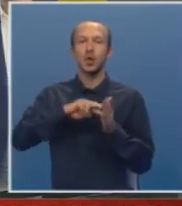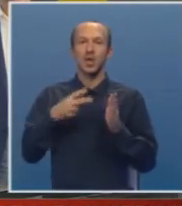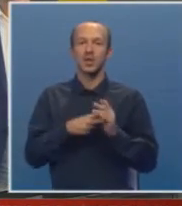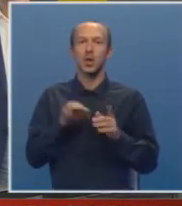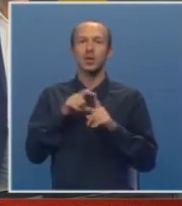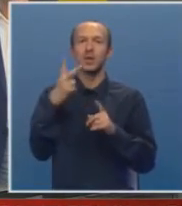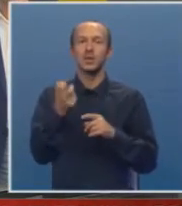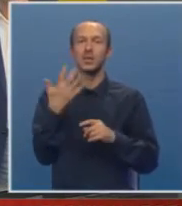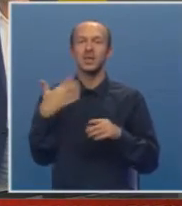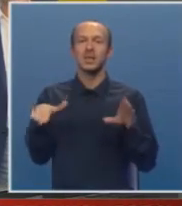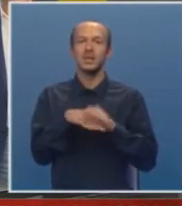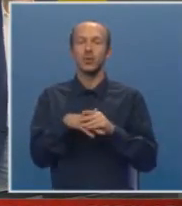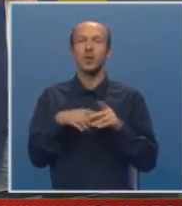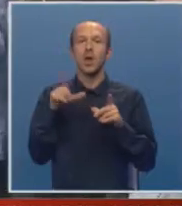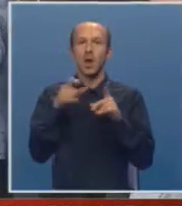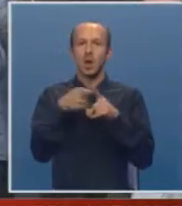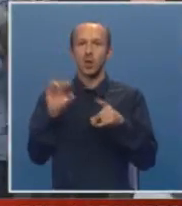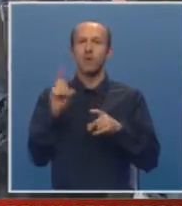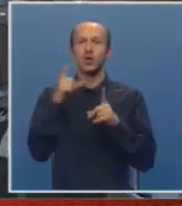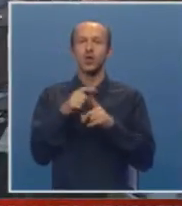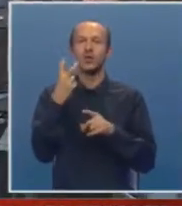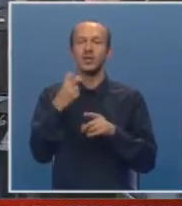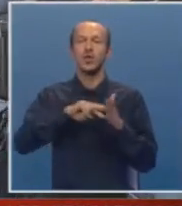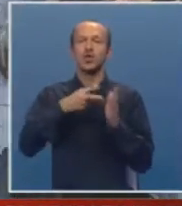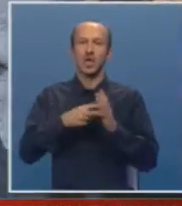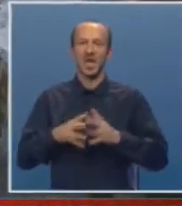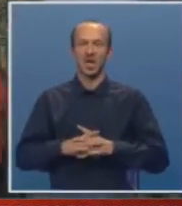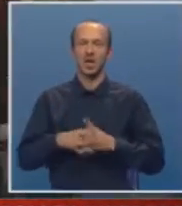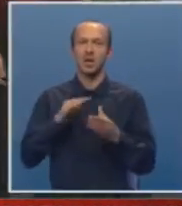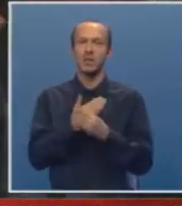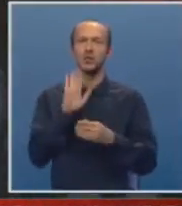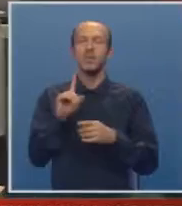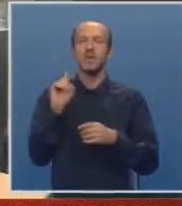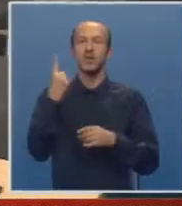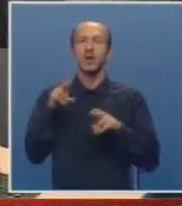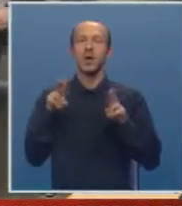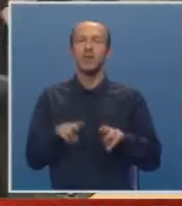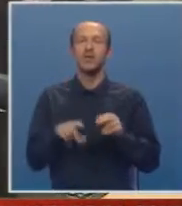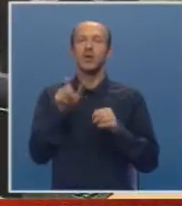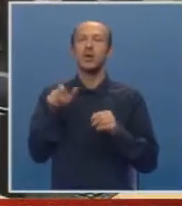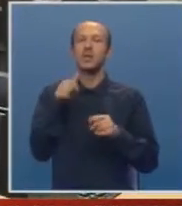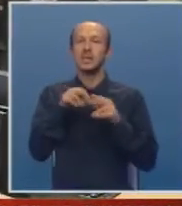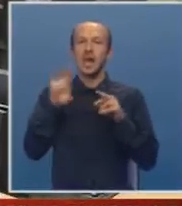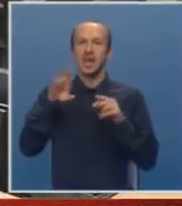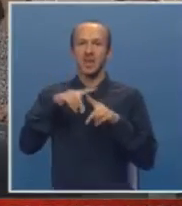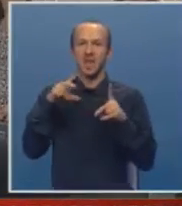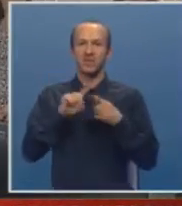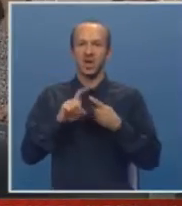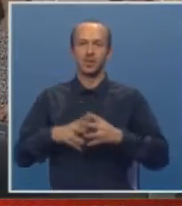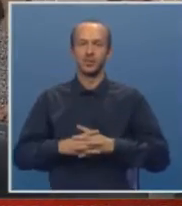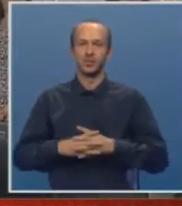Od 350 zaposlenih u Lanaku, više od 200 su inženjeri. Među njima većina pravo sa banjalučkog ETF-a.